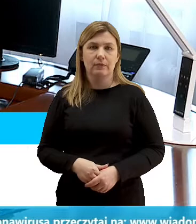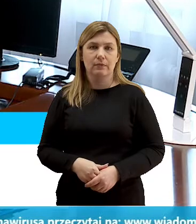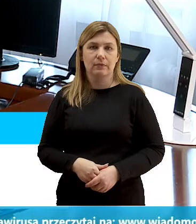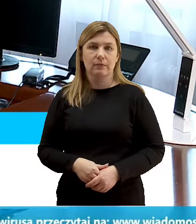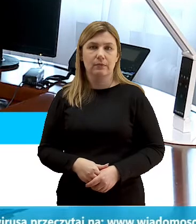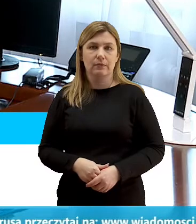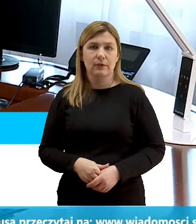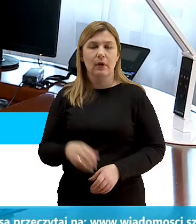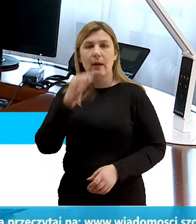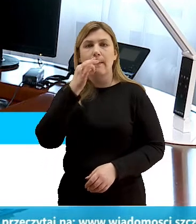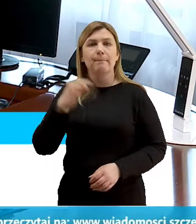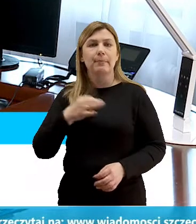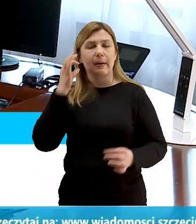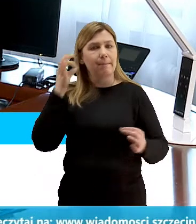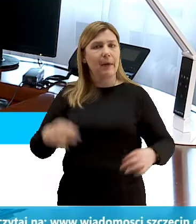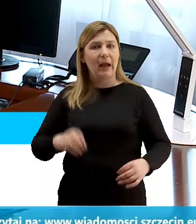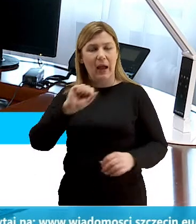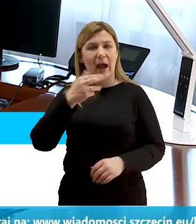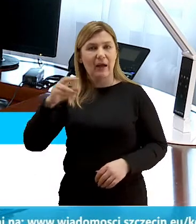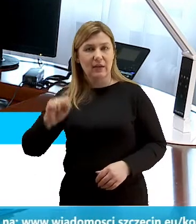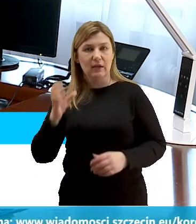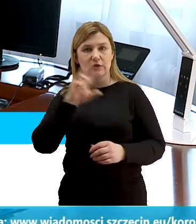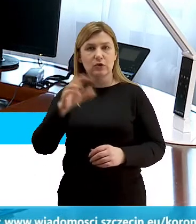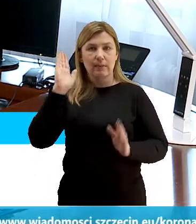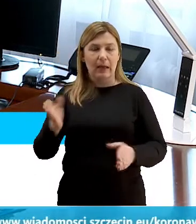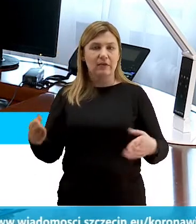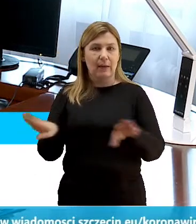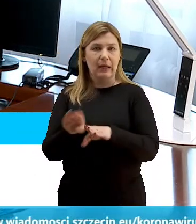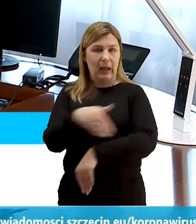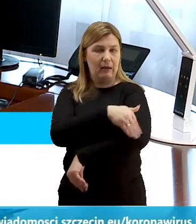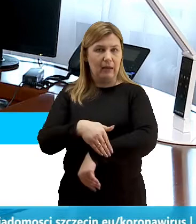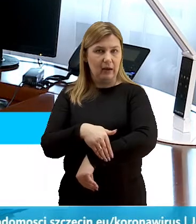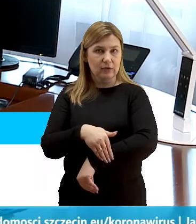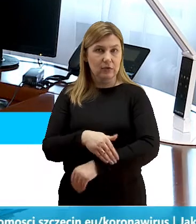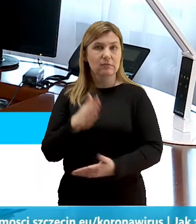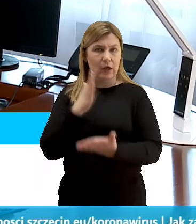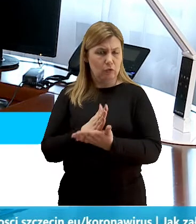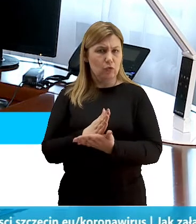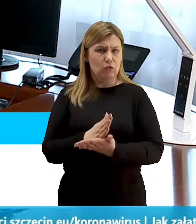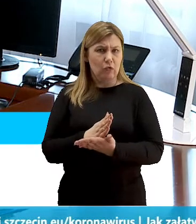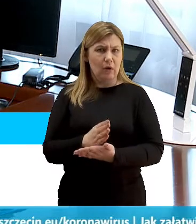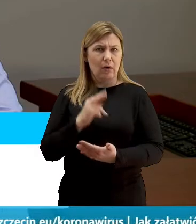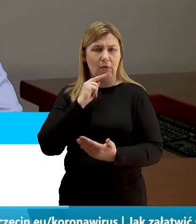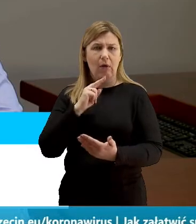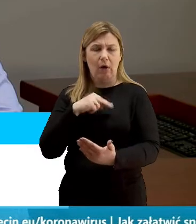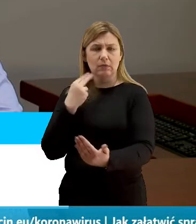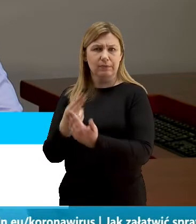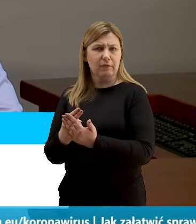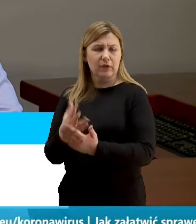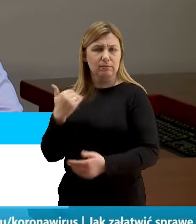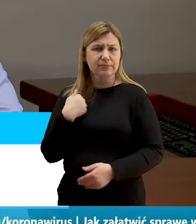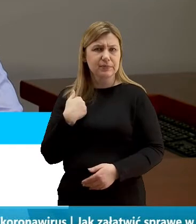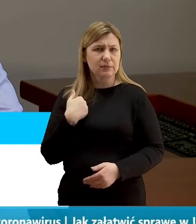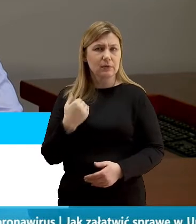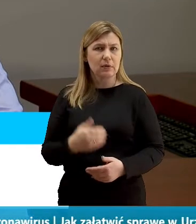Pytanie Pani Ani. Czy będą zamykane przejście graniczne? Też już na to pytanie myślę, że odpowiedziałem. W